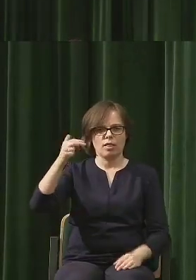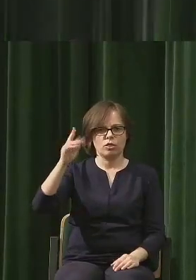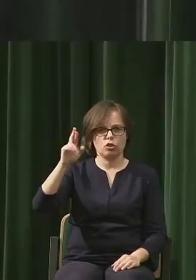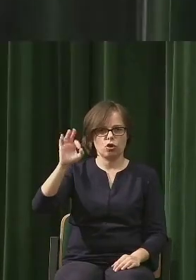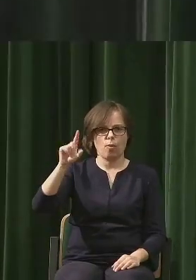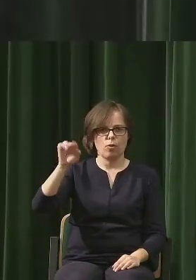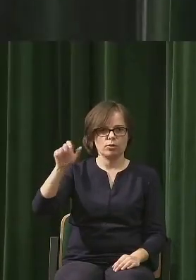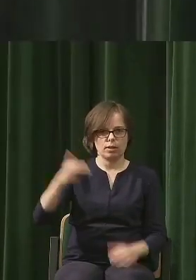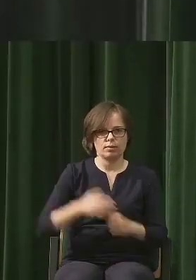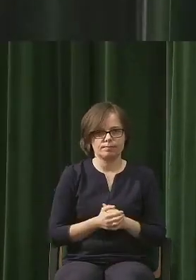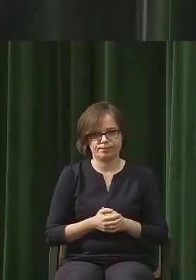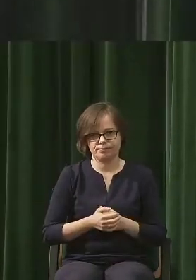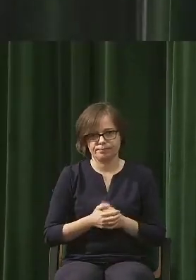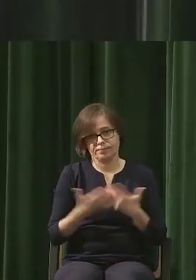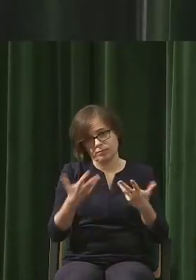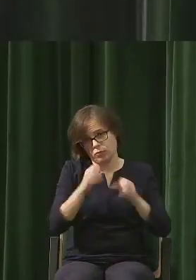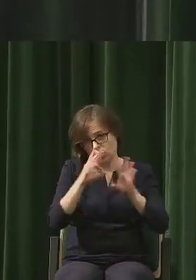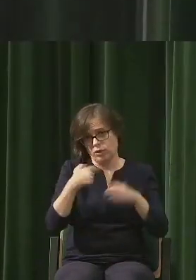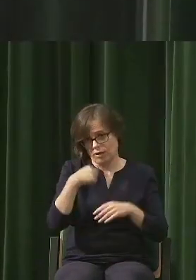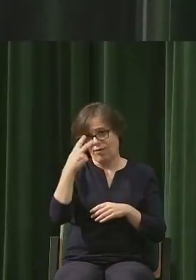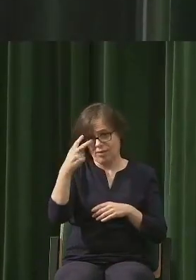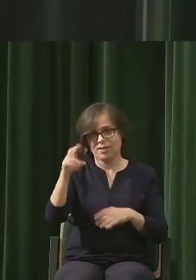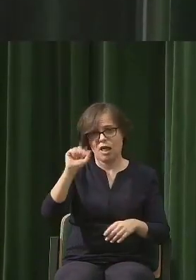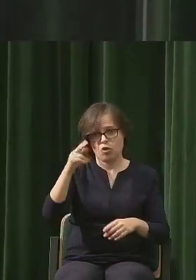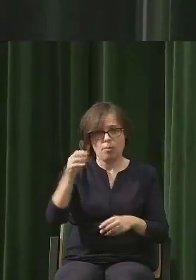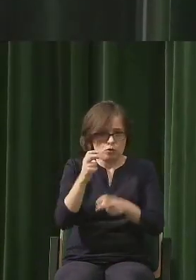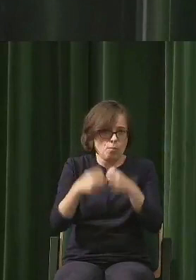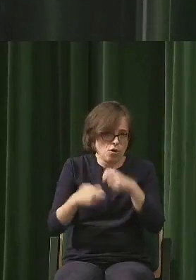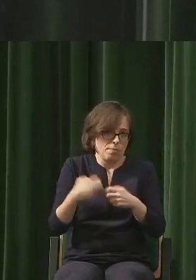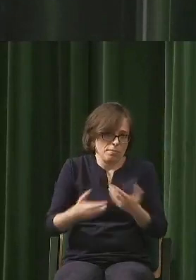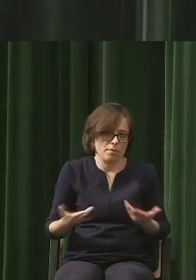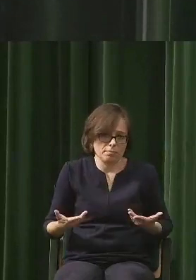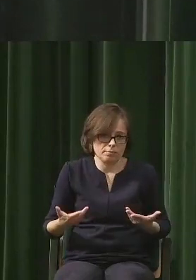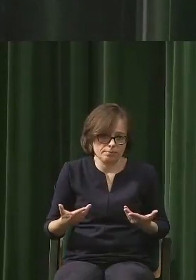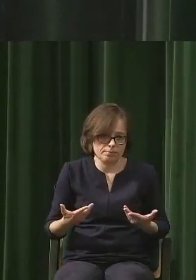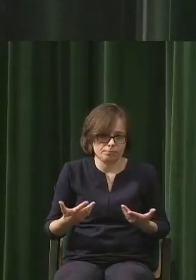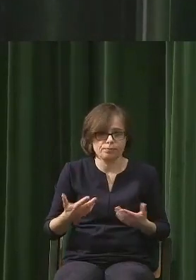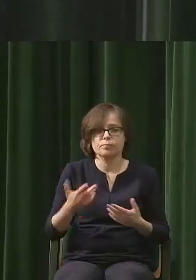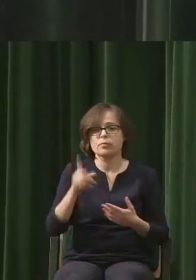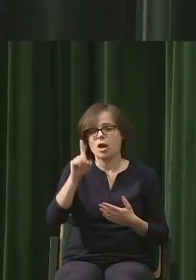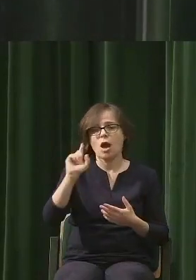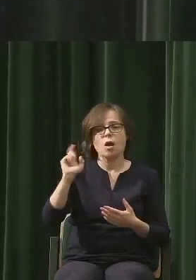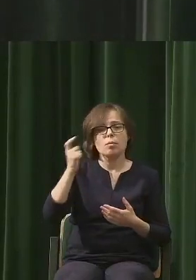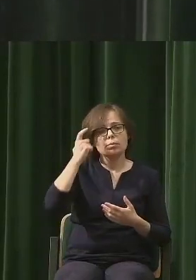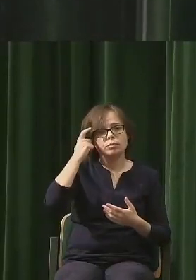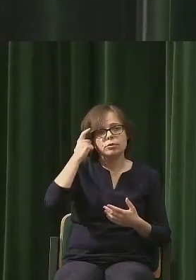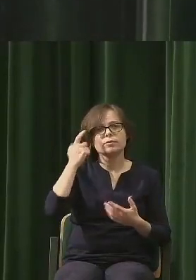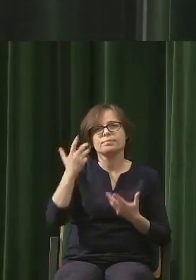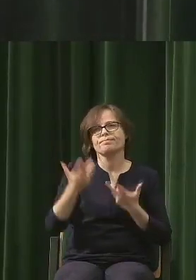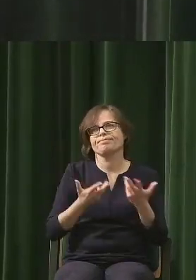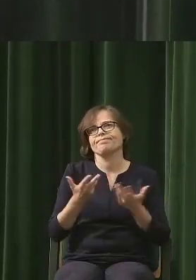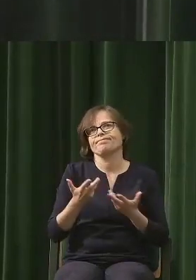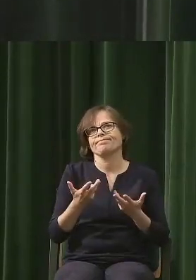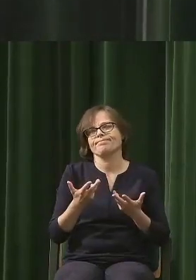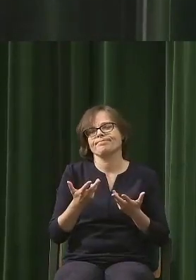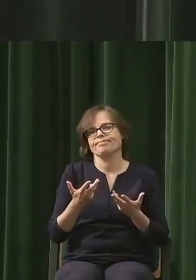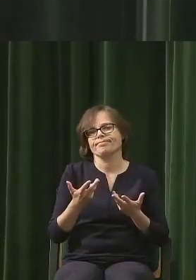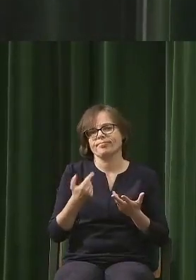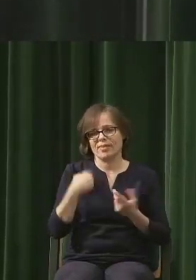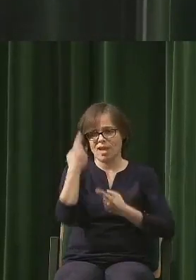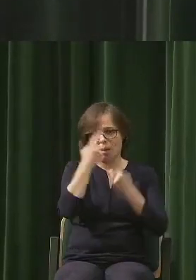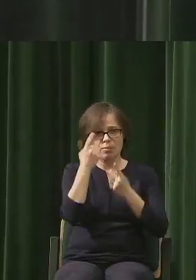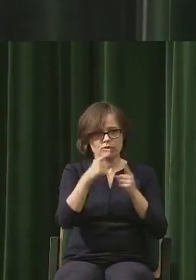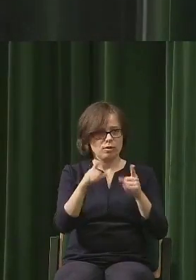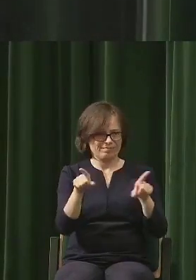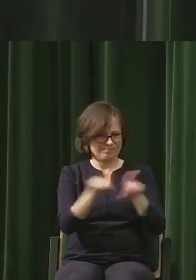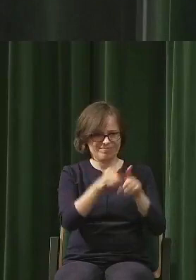Oczywiście, że widzę problem, a przede wszystkim jestem tym problemem. myślę, że jak zdecydowana większość